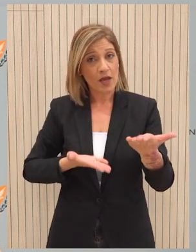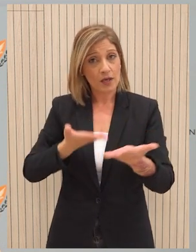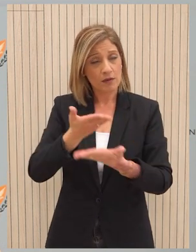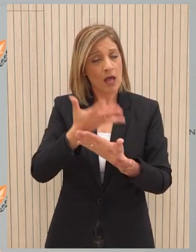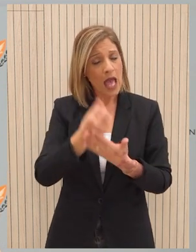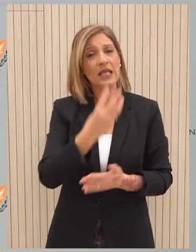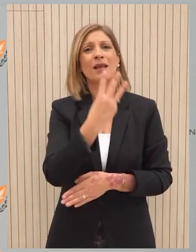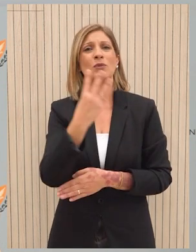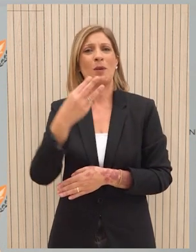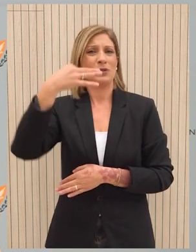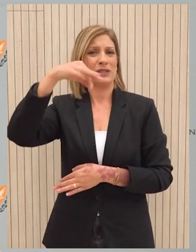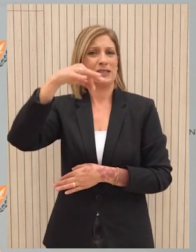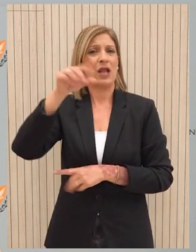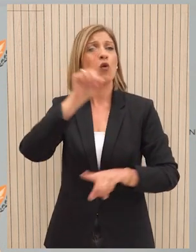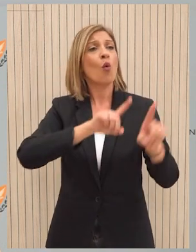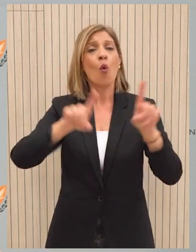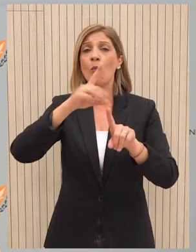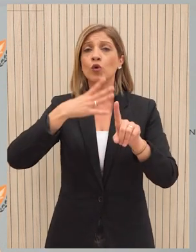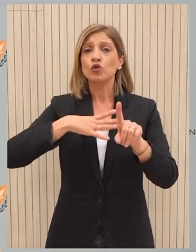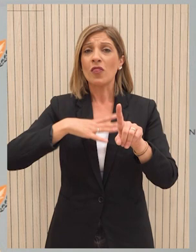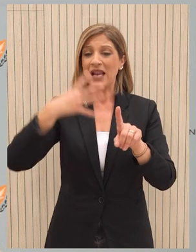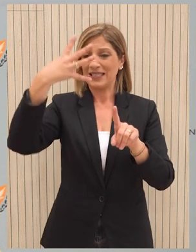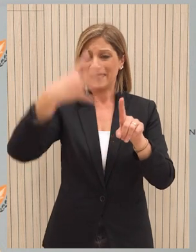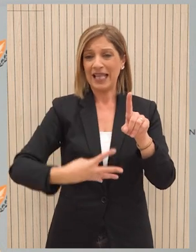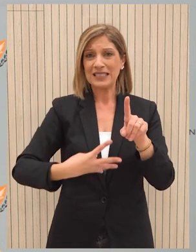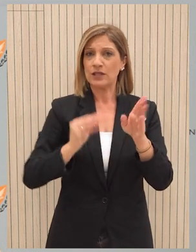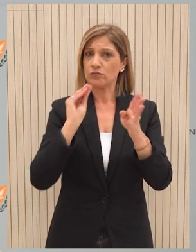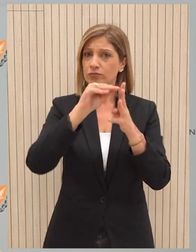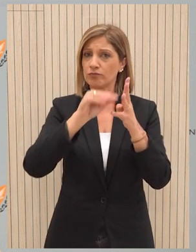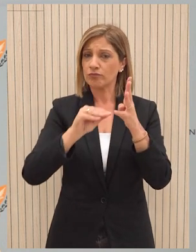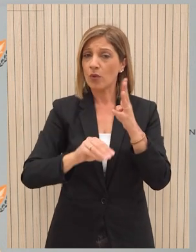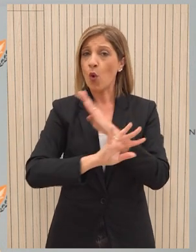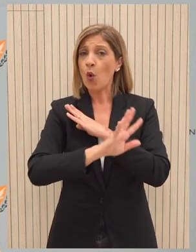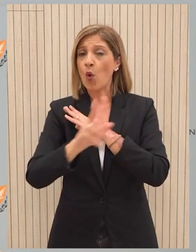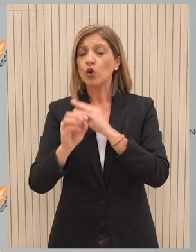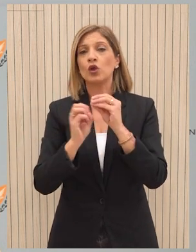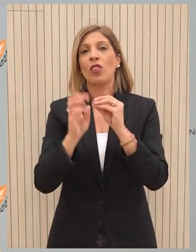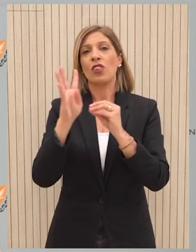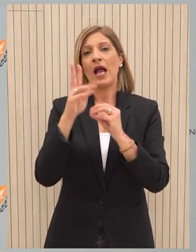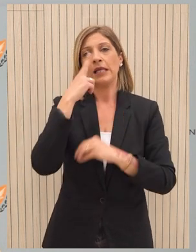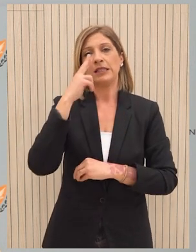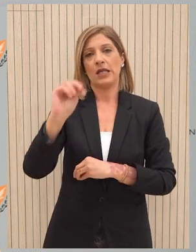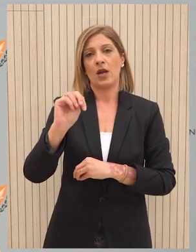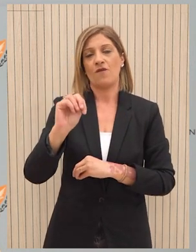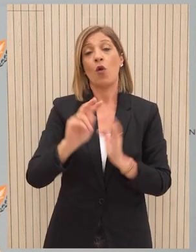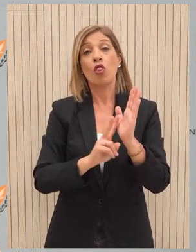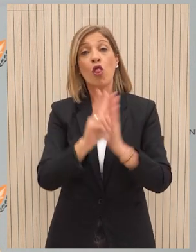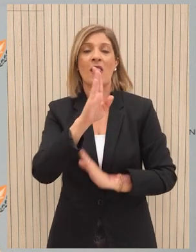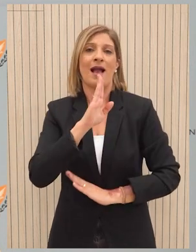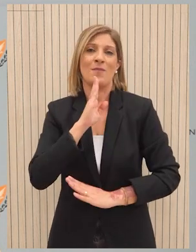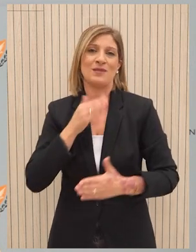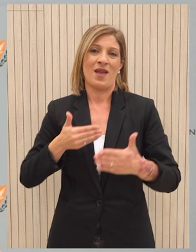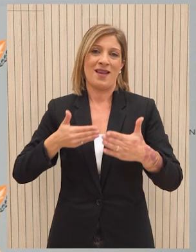.cy και η εκδήλωση ενδιαφέροντος για τους τέσσερις αυτούς οργανισμούς θα διαρκέσει μέχρι τις 14 Νοεμβρίου στις 12 το μεσημέρι.